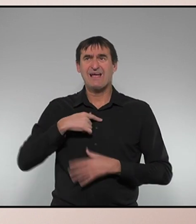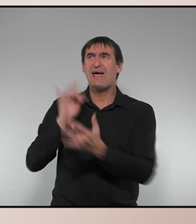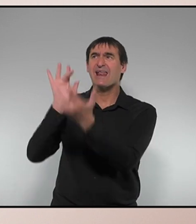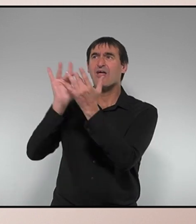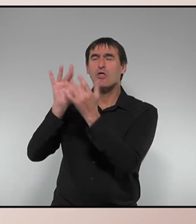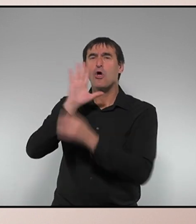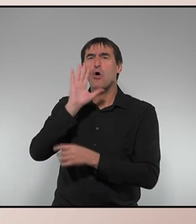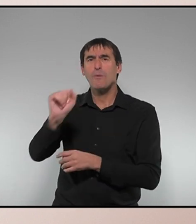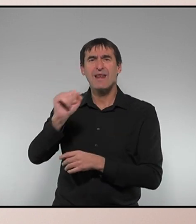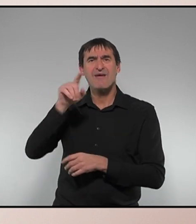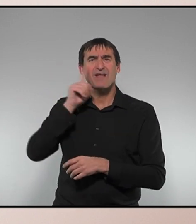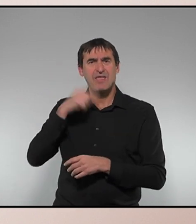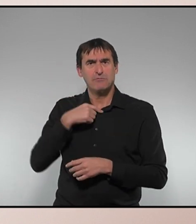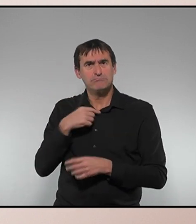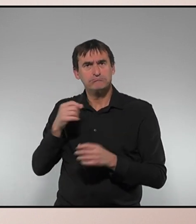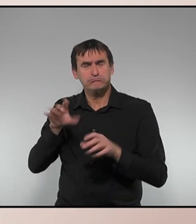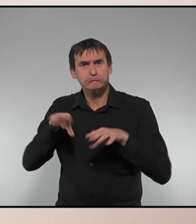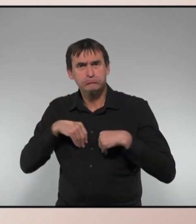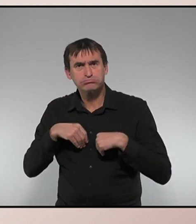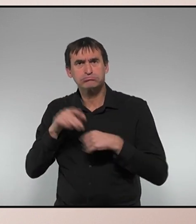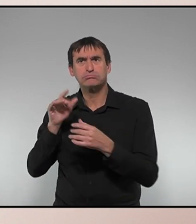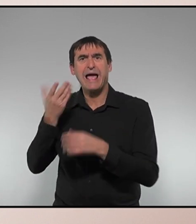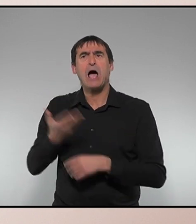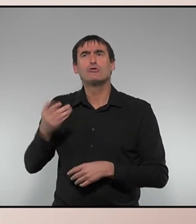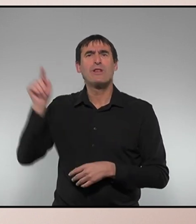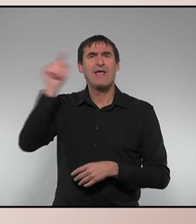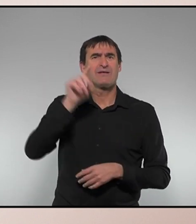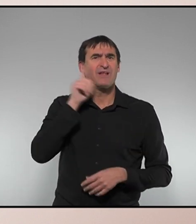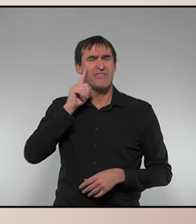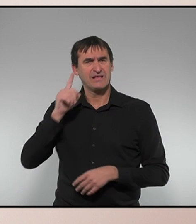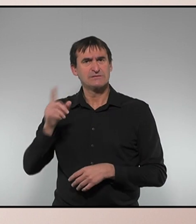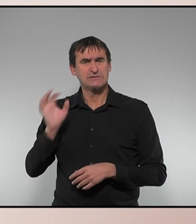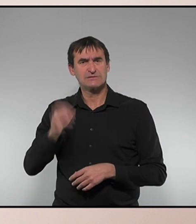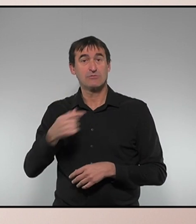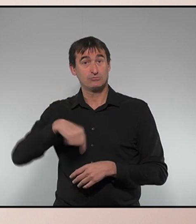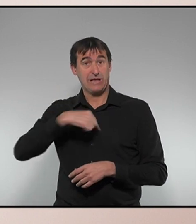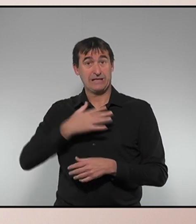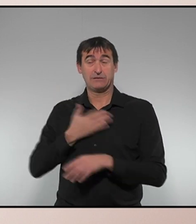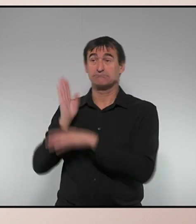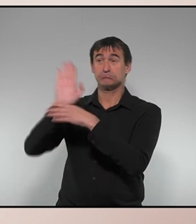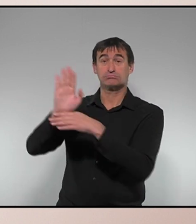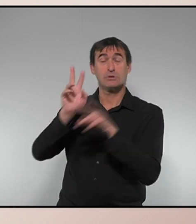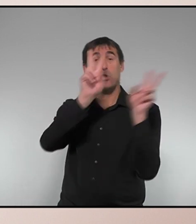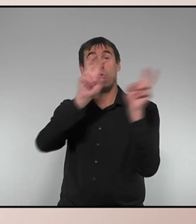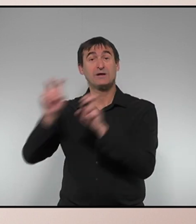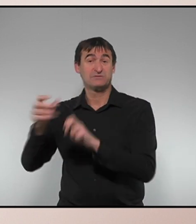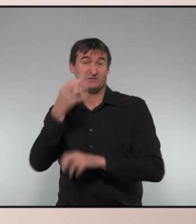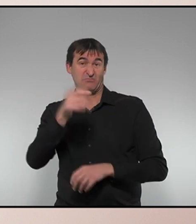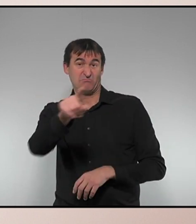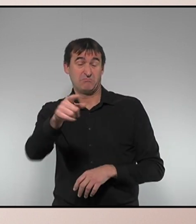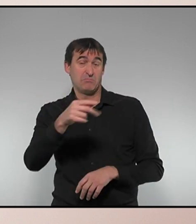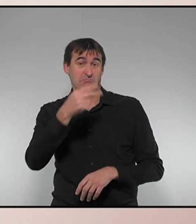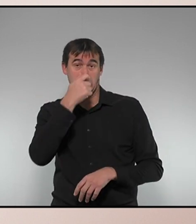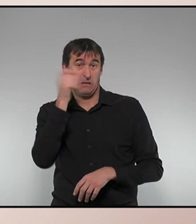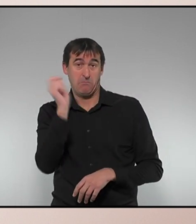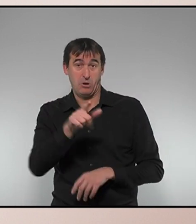França, amb totes les autoritats franceses i de fet vam plantejar també tota una sèrie de qüestions que sembla que a vostè no li importen perquè es